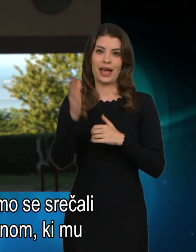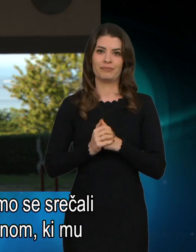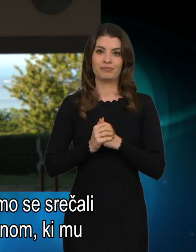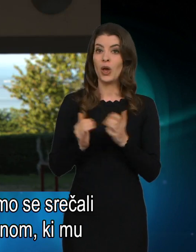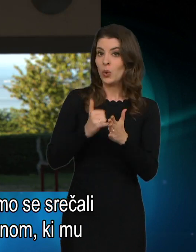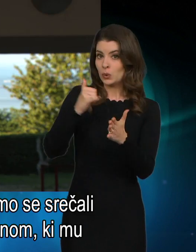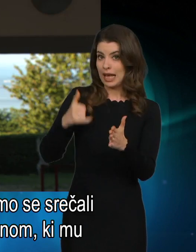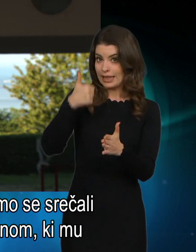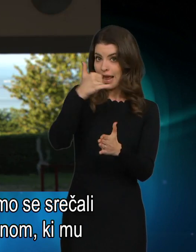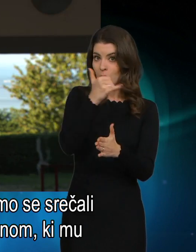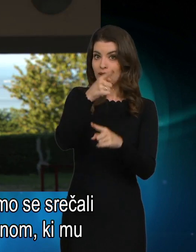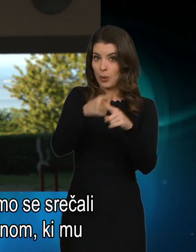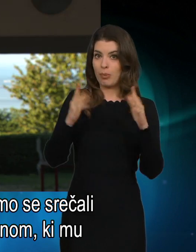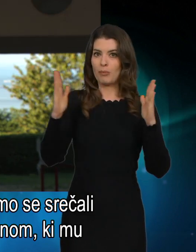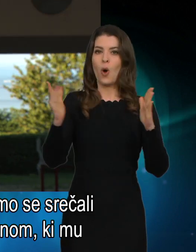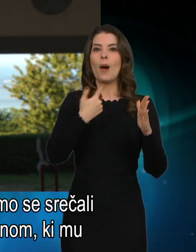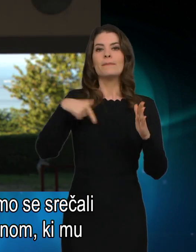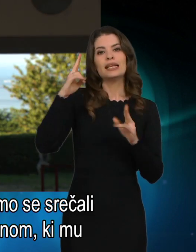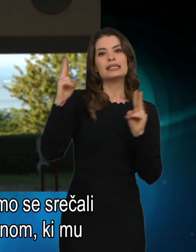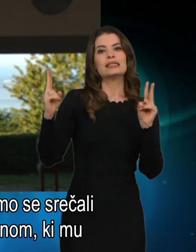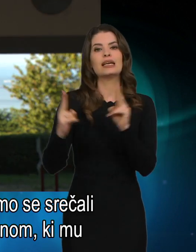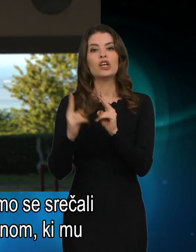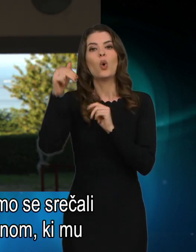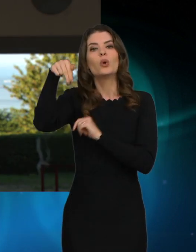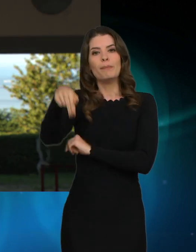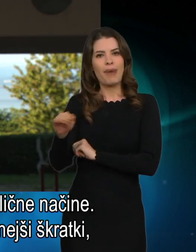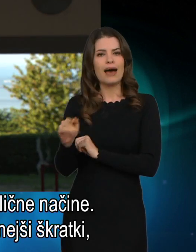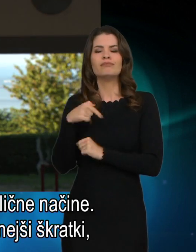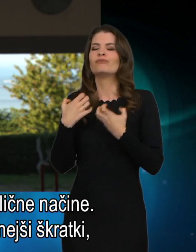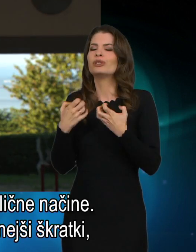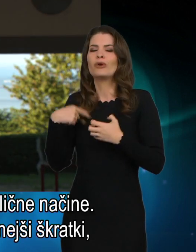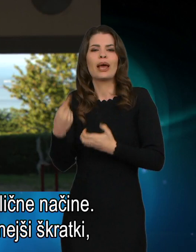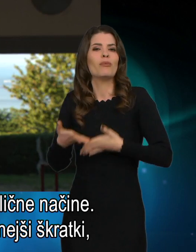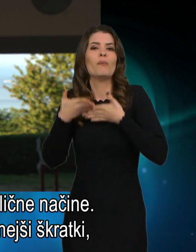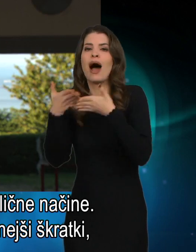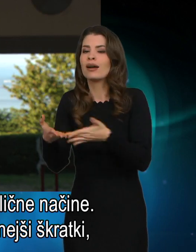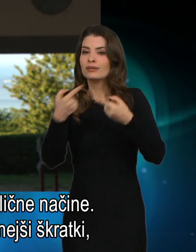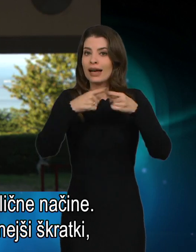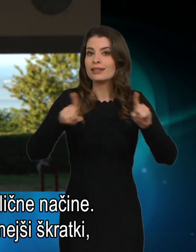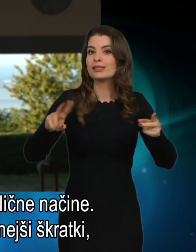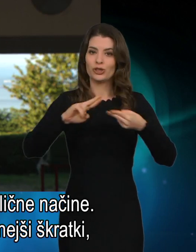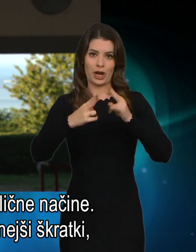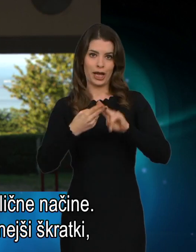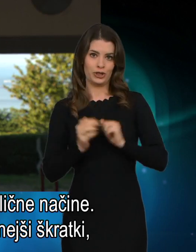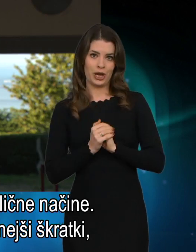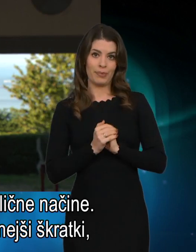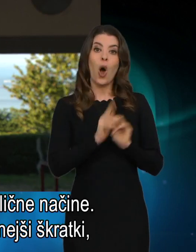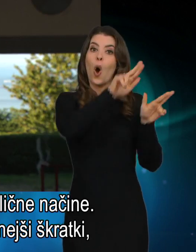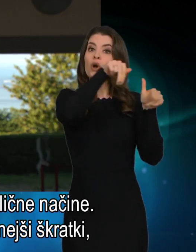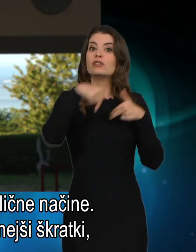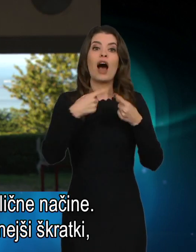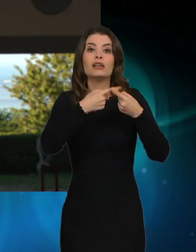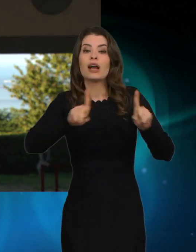in pol smo se srečali z malim dečkom Urbanom, ki mu želimo pomagati na različne načine. Odzvali so se najrazličnejši